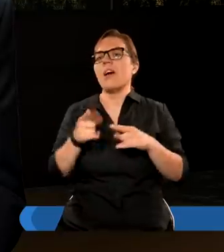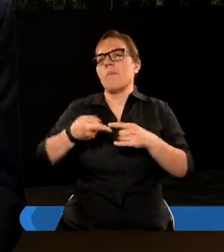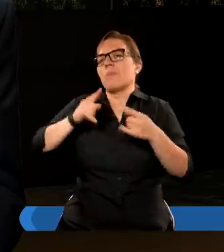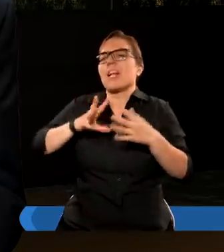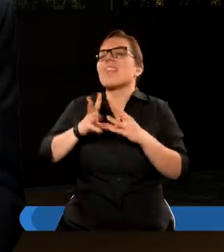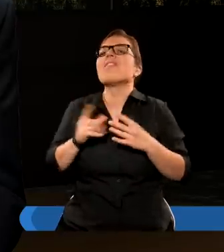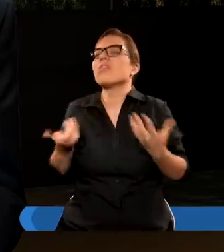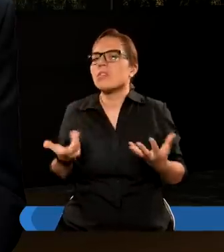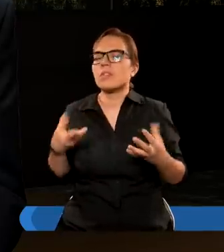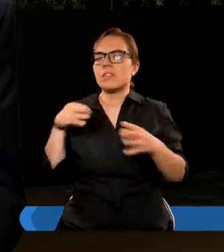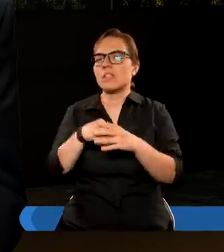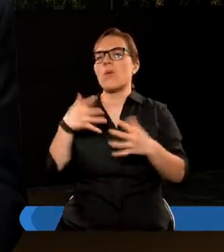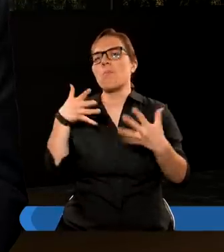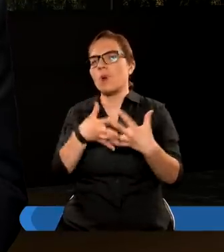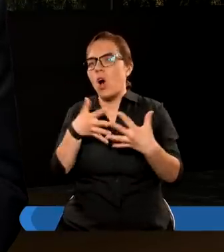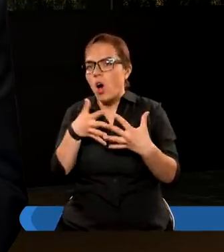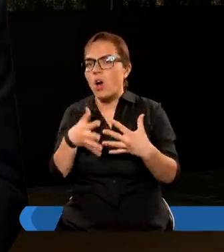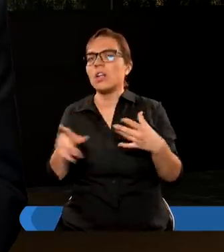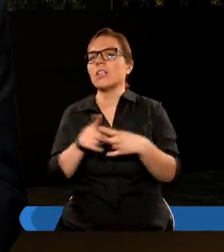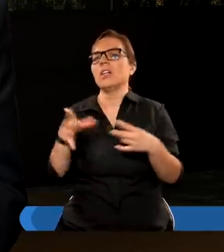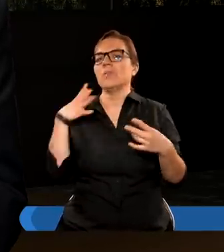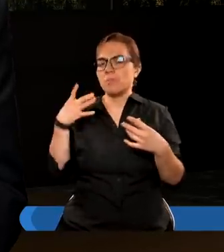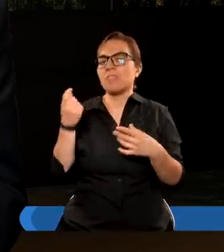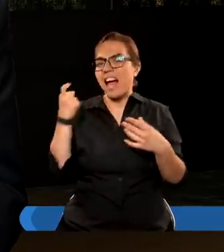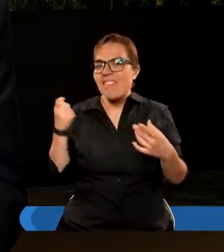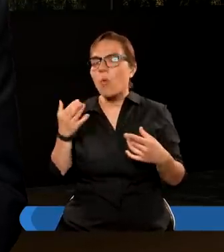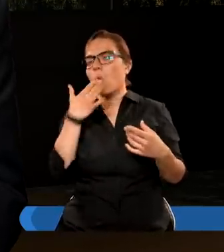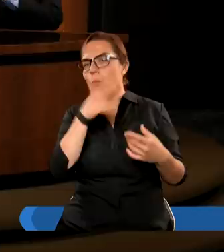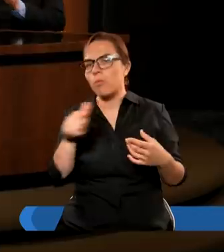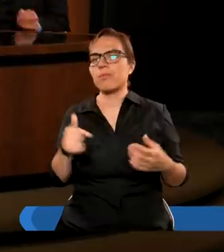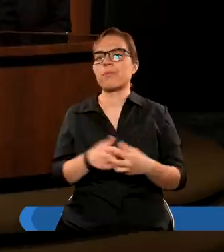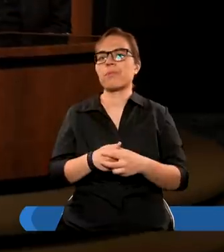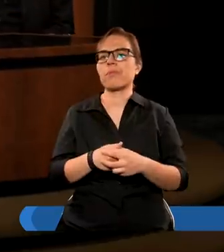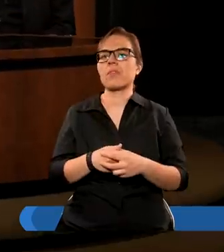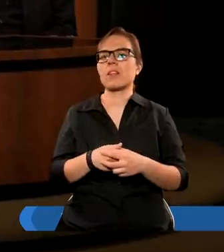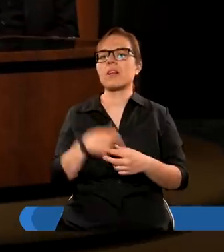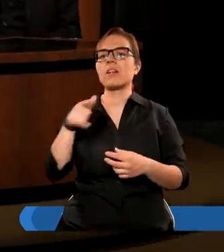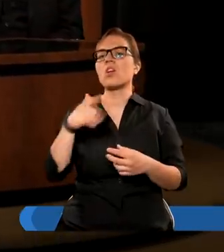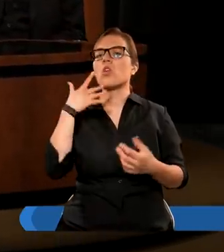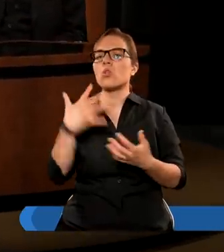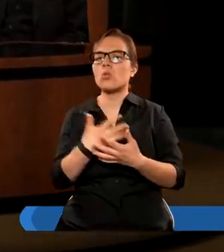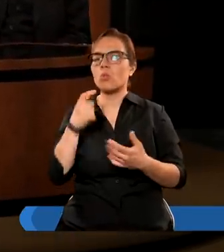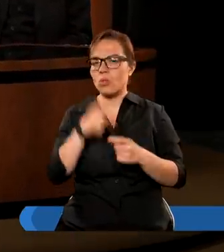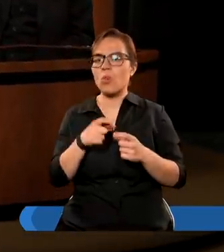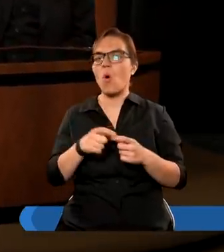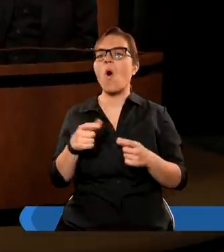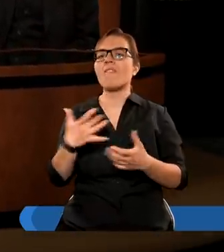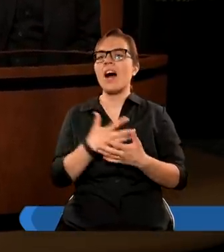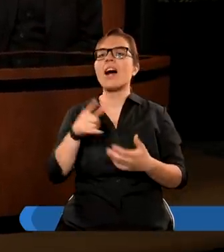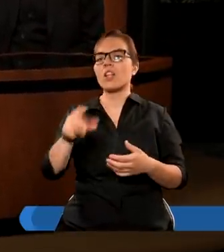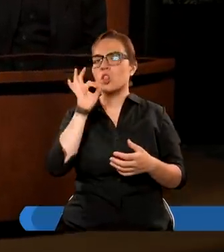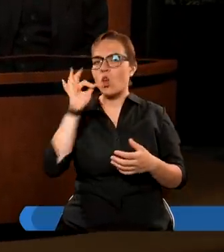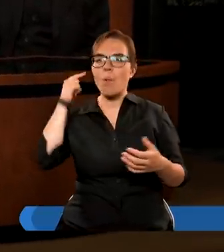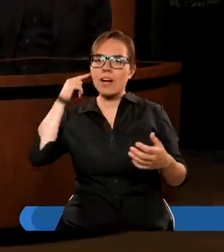wszystkim no to prorocy wszyscy cały czas nawołując. Nie było takiego słowa Ewangelia, ale